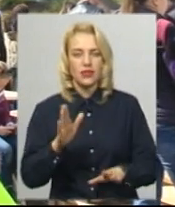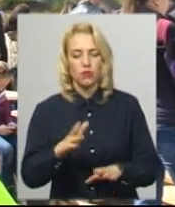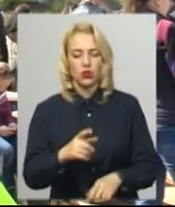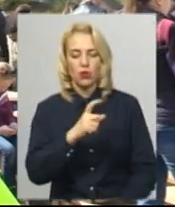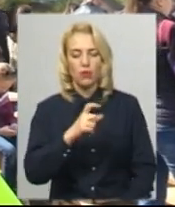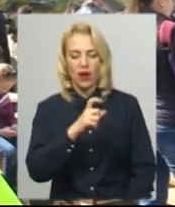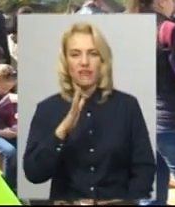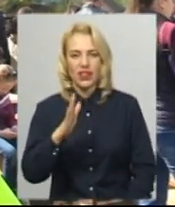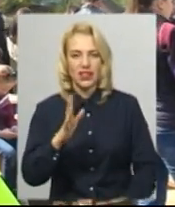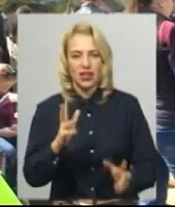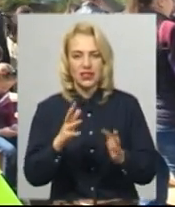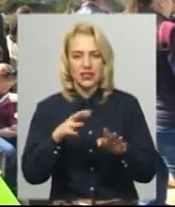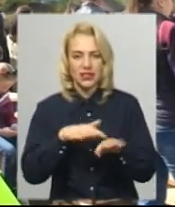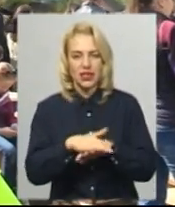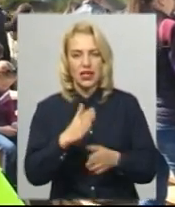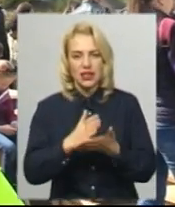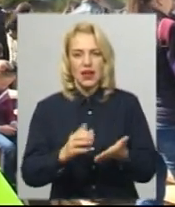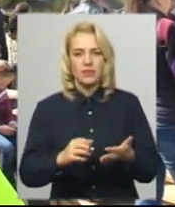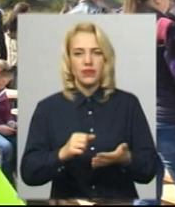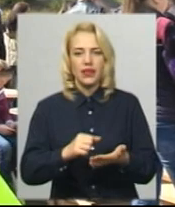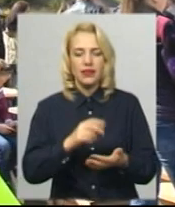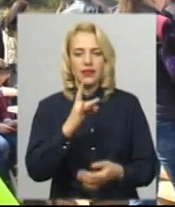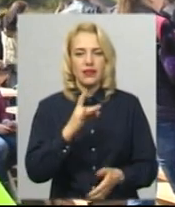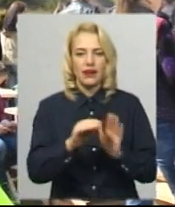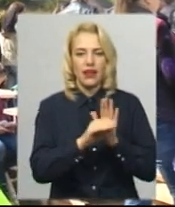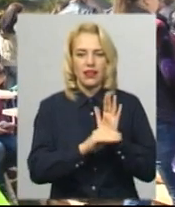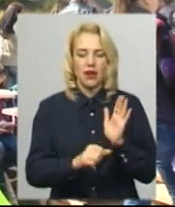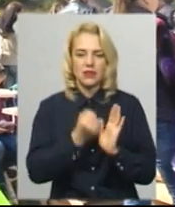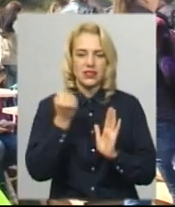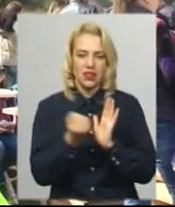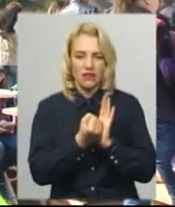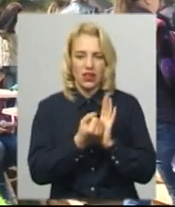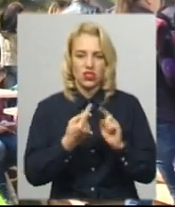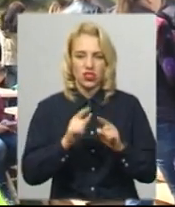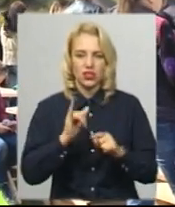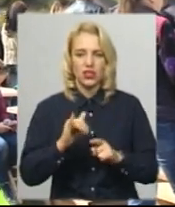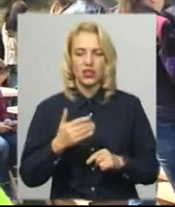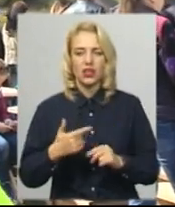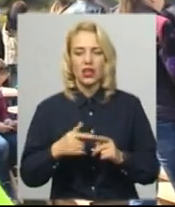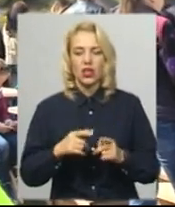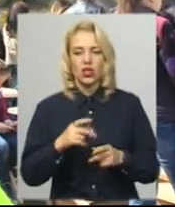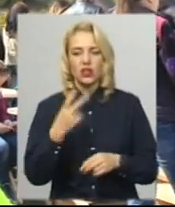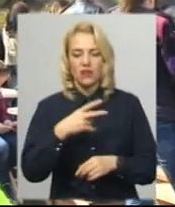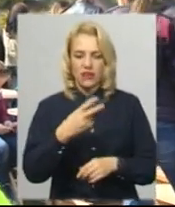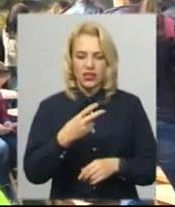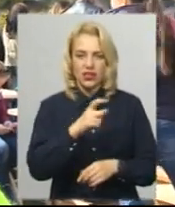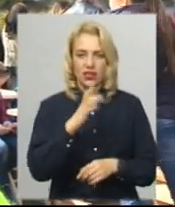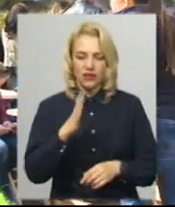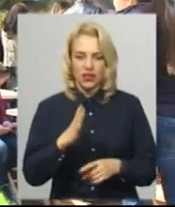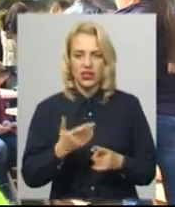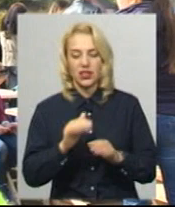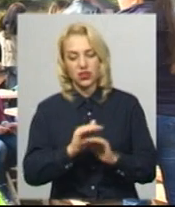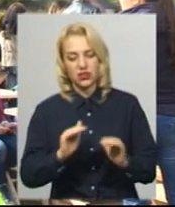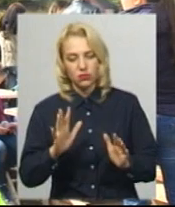филину складено, вже є регламент затверджений змагань. Клас мотоциклів «Опенний МІС-2» буде долати доріжку 20 филин, відповідно,